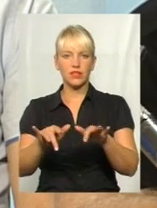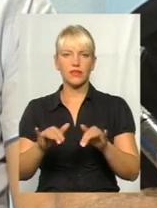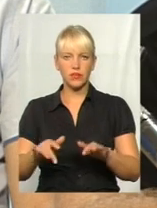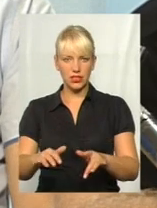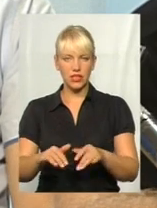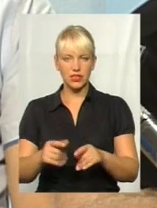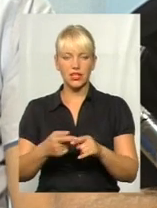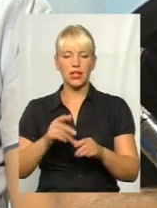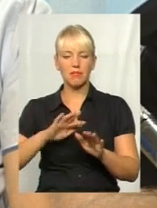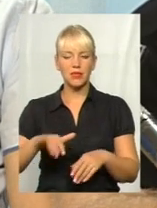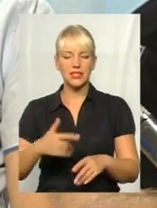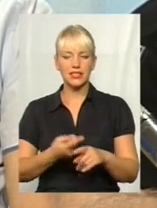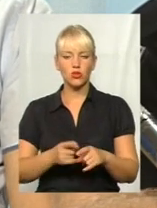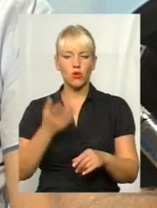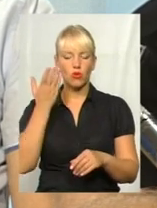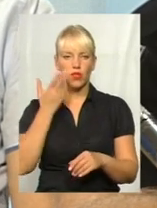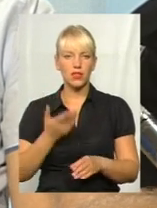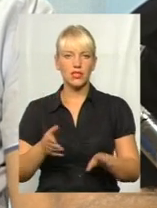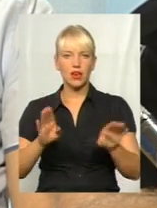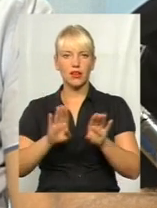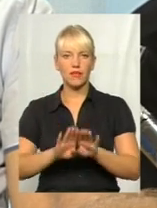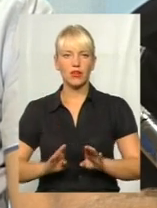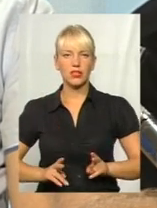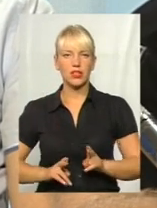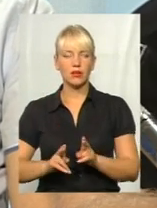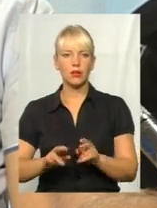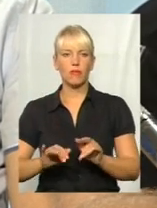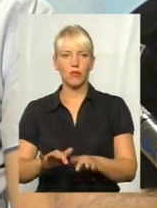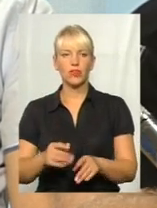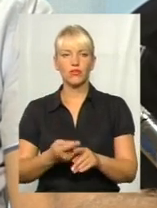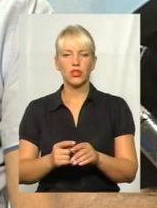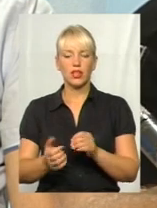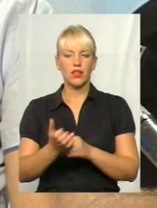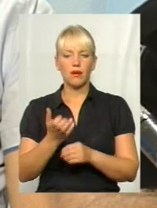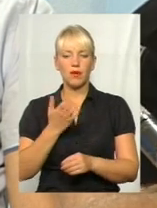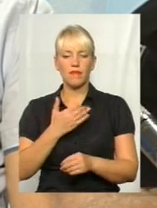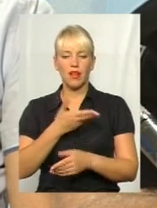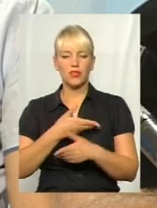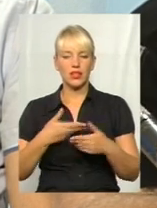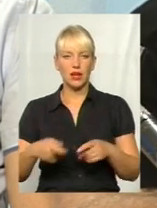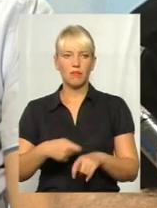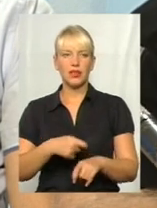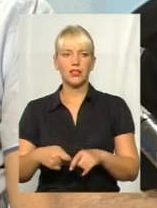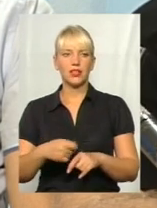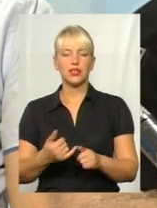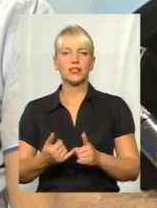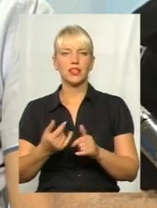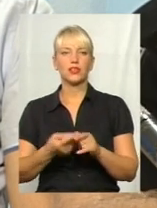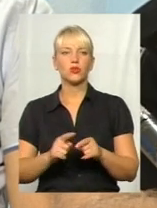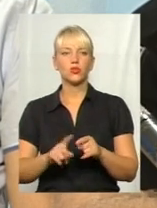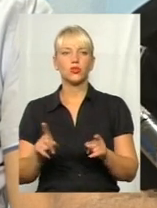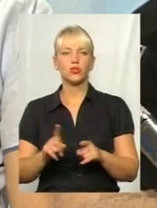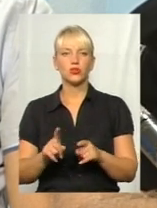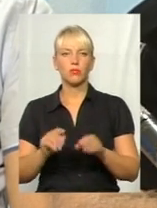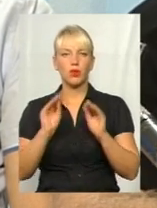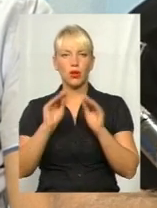І після того, як вони закривають кримінальне провадження, вони направляють нам матеріали адміністративної справи для того, щоб відповідно спласти